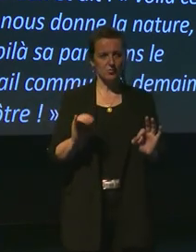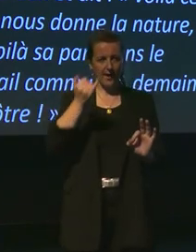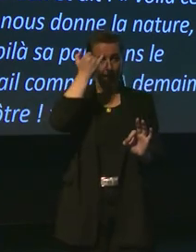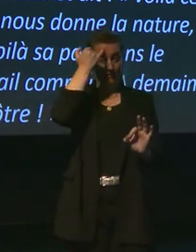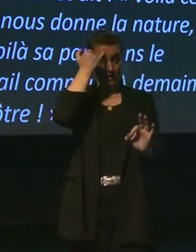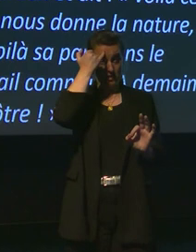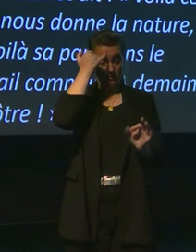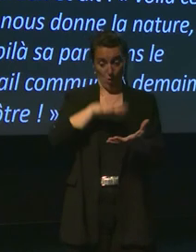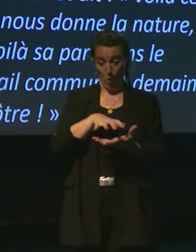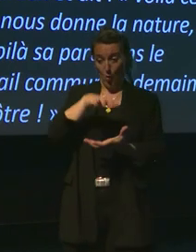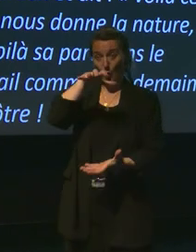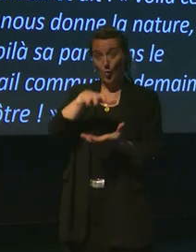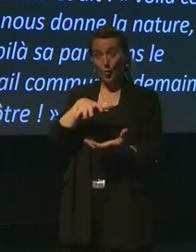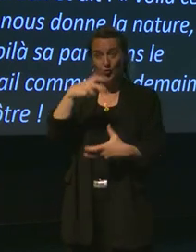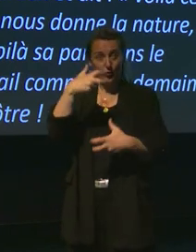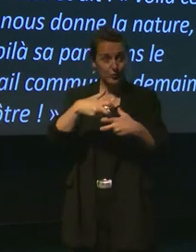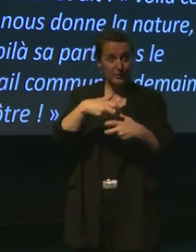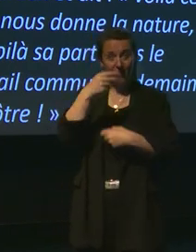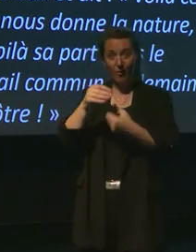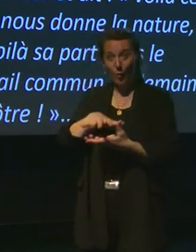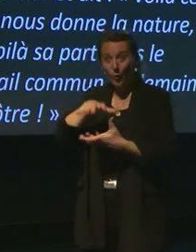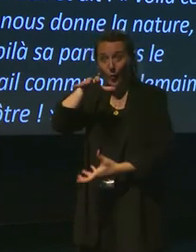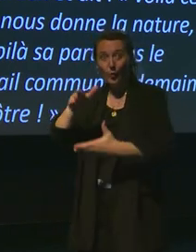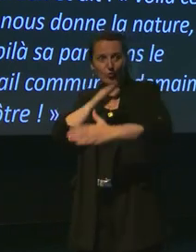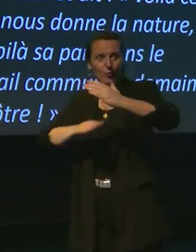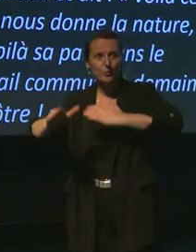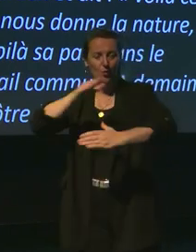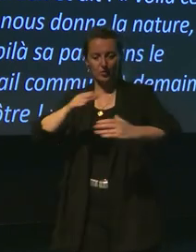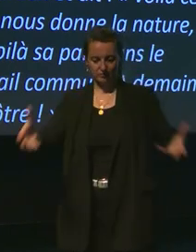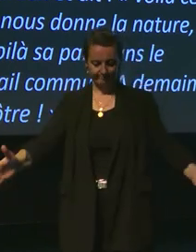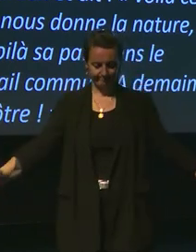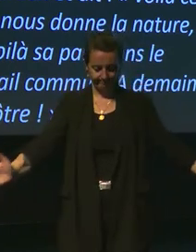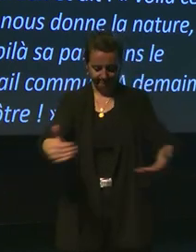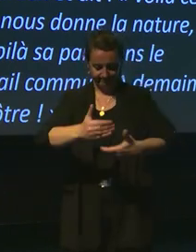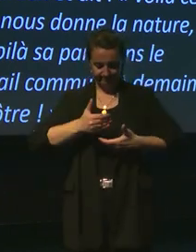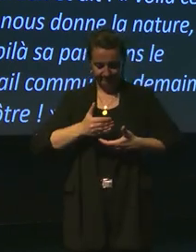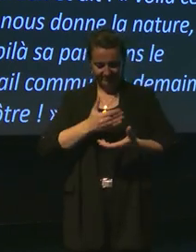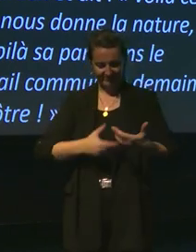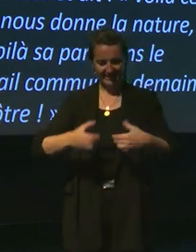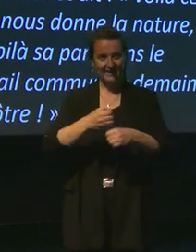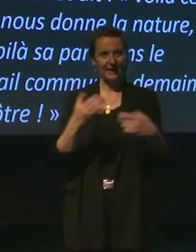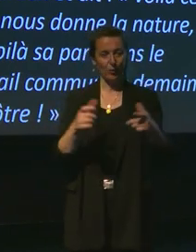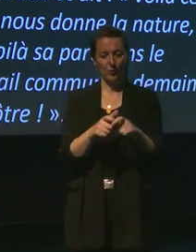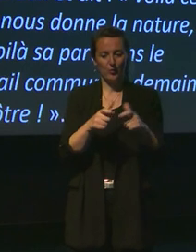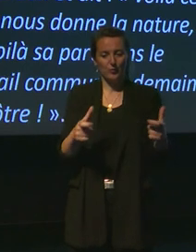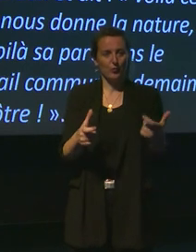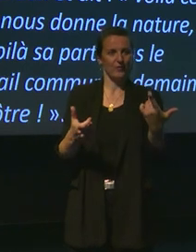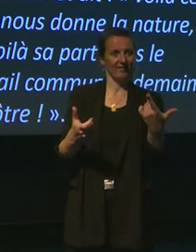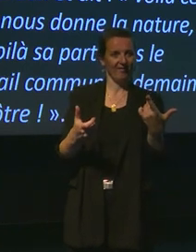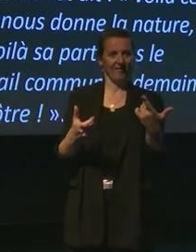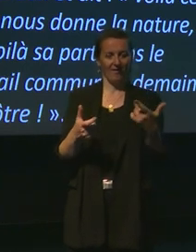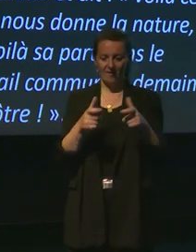minérales, nous aussi, des ressources biologiques qui nous rendent concrètes, ils vont véritablement créer une petite société industrielle, et la combustion du bois,